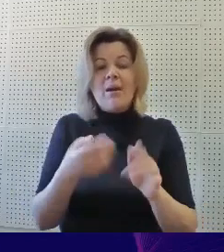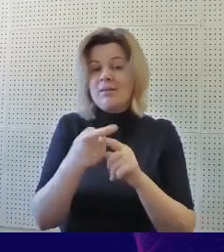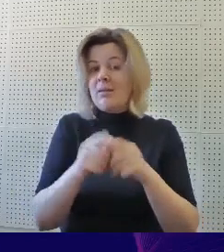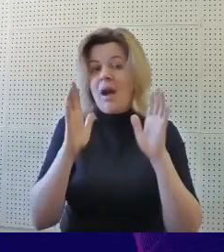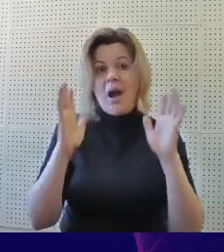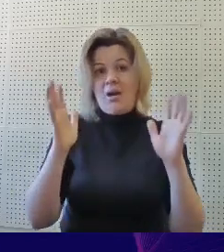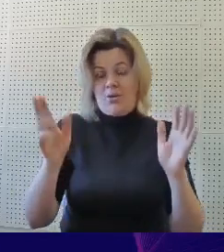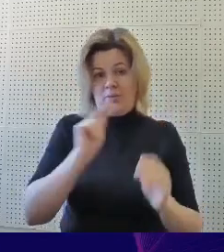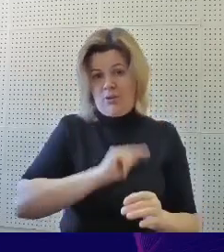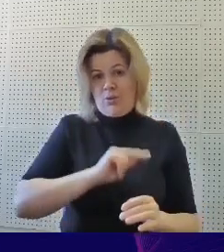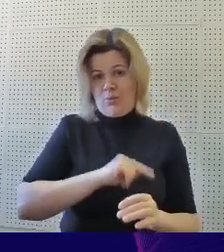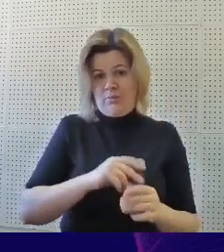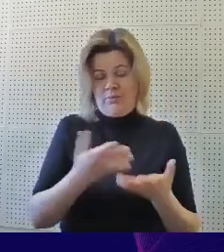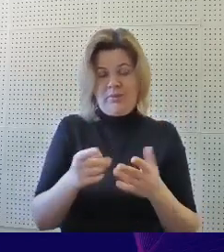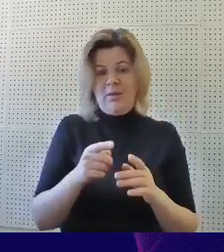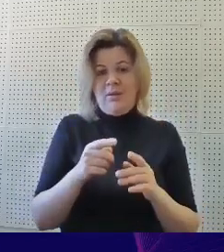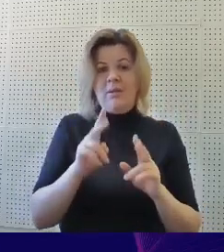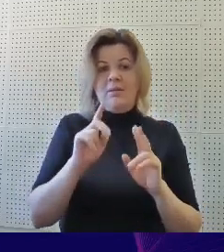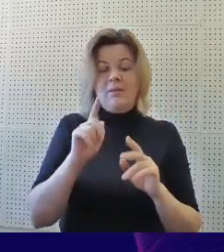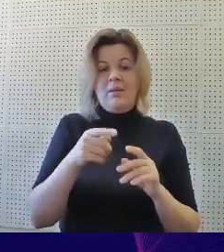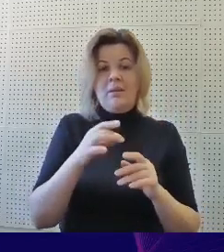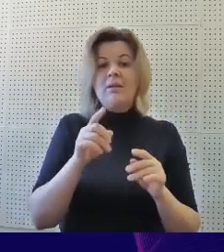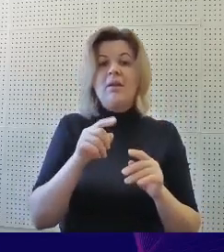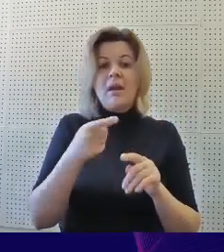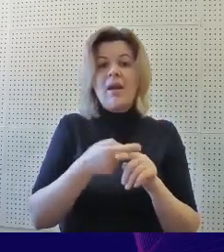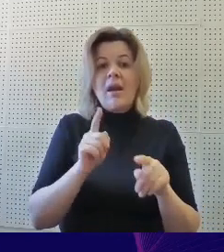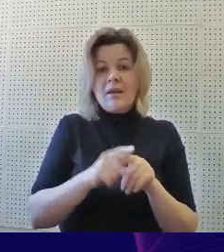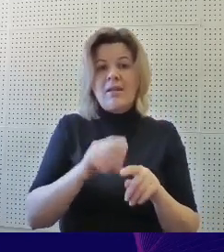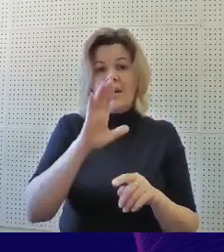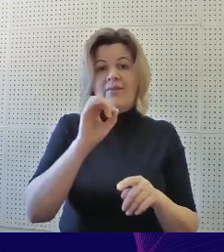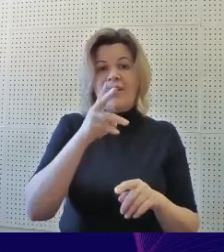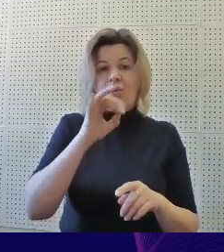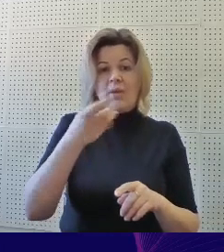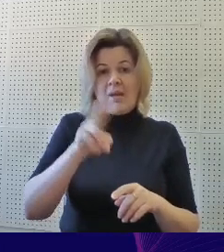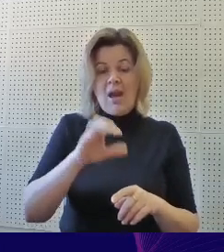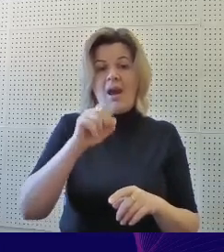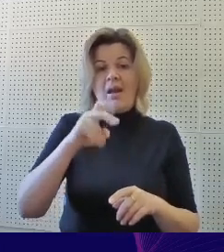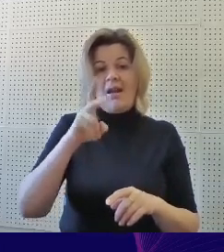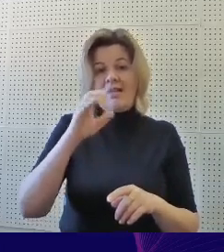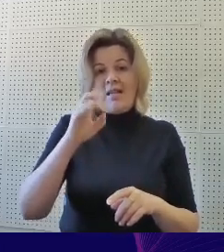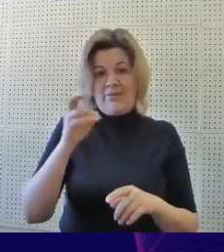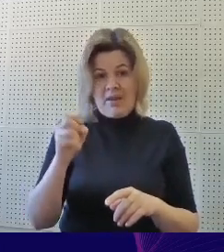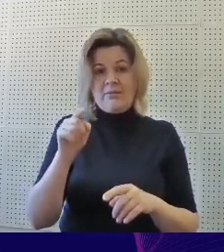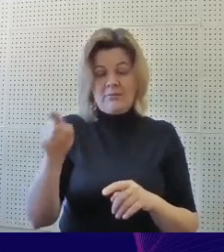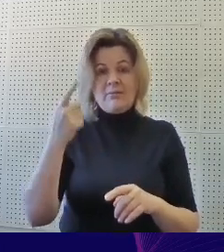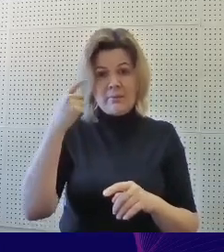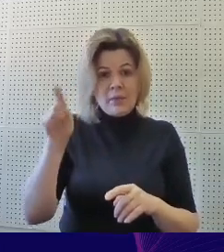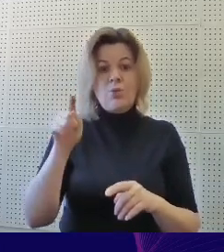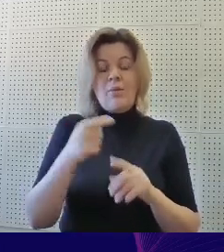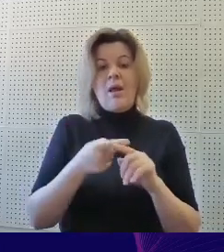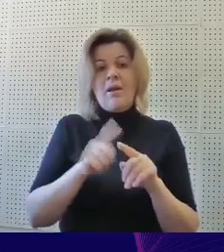понимаете, это колоссальный труд. Даже термин колоссальность здесь не подходит. Она принадлежит Виктории Алексеевне, и она,